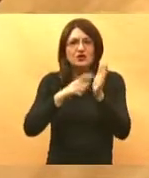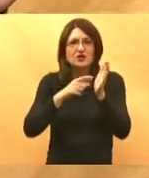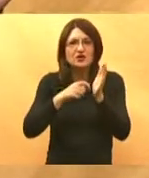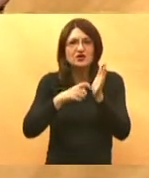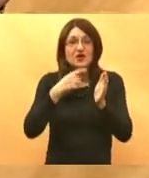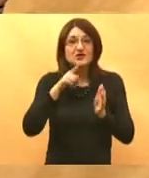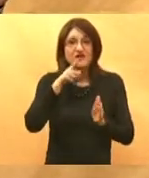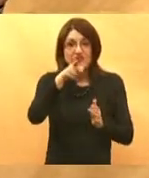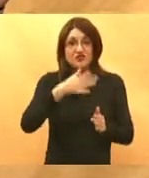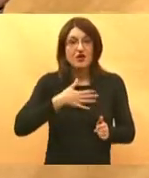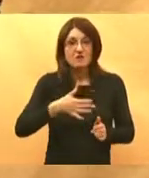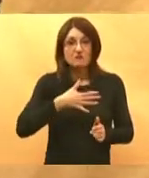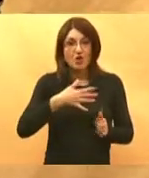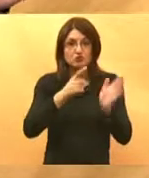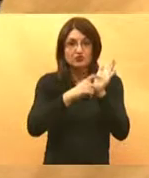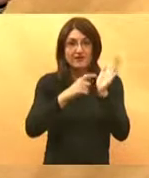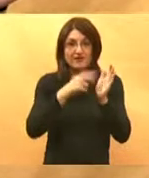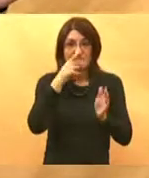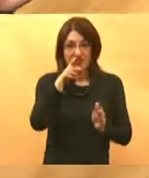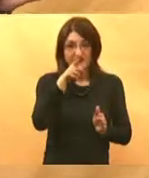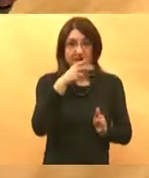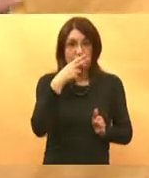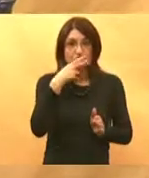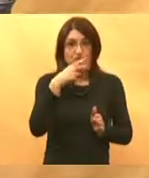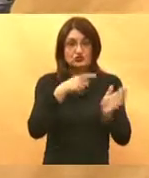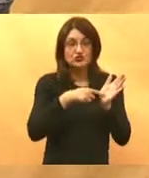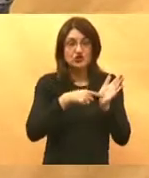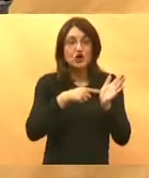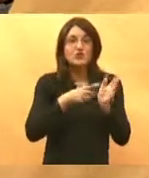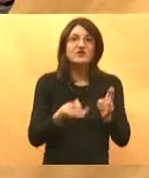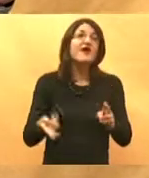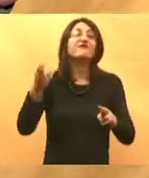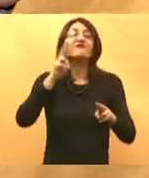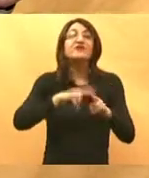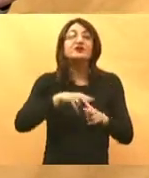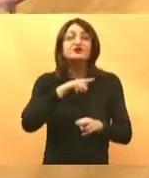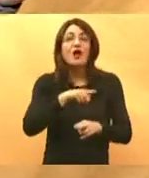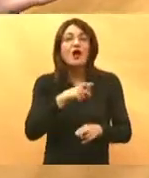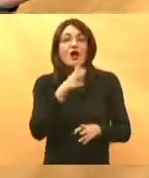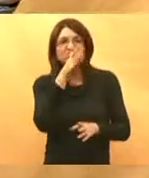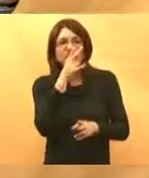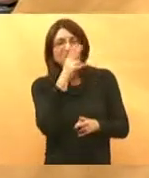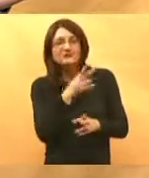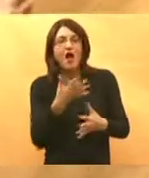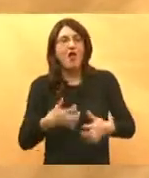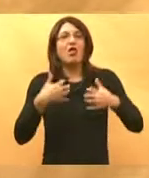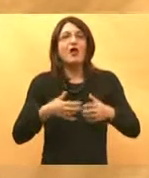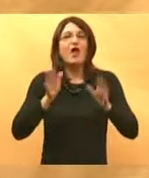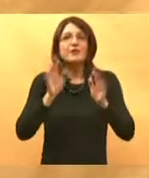kaže ovo su vaša pluća jer još pušite da to će veći učinak imati nego ono upozorenje na kutijama cigareta da se stavi